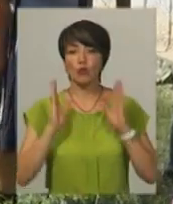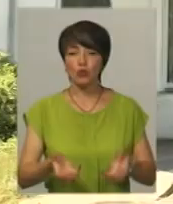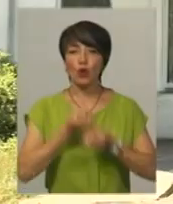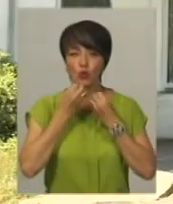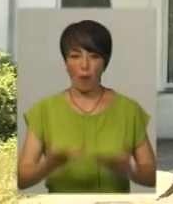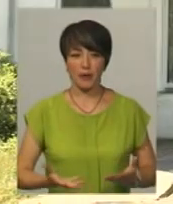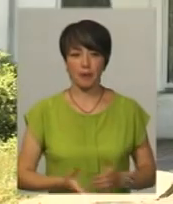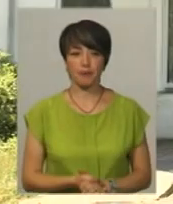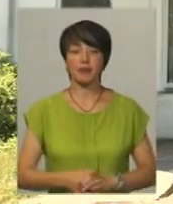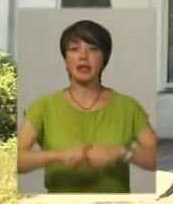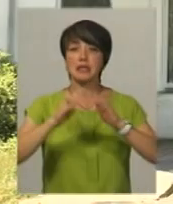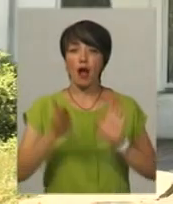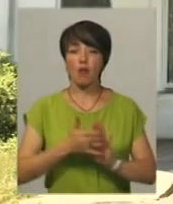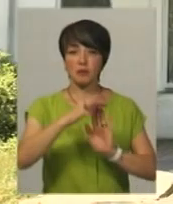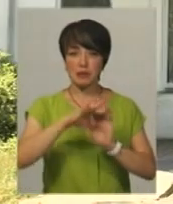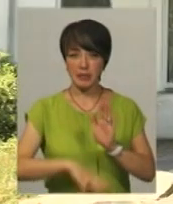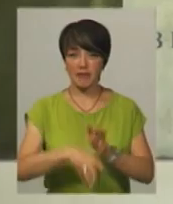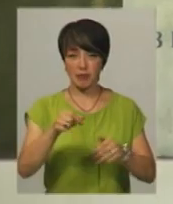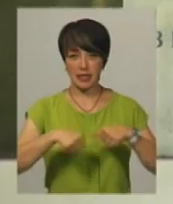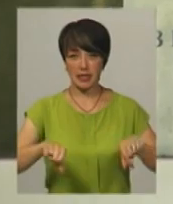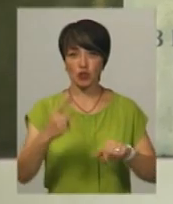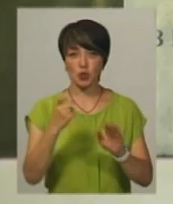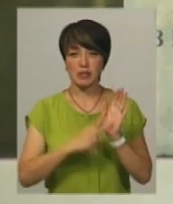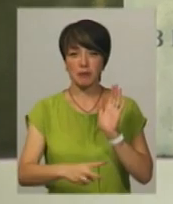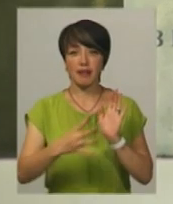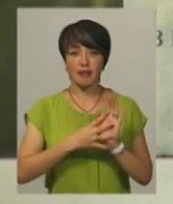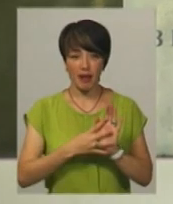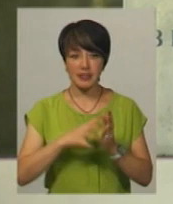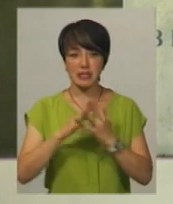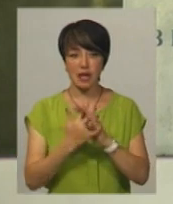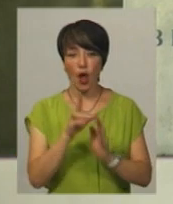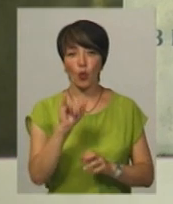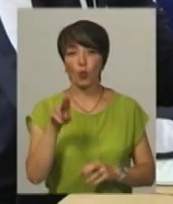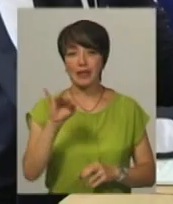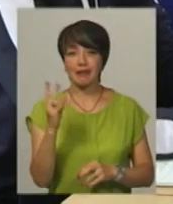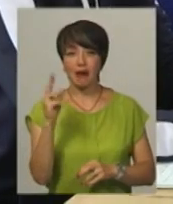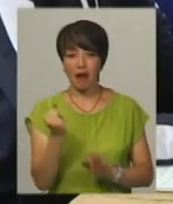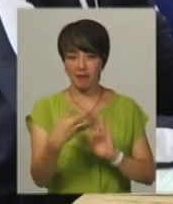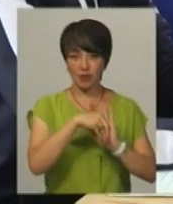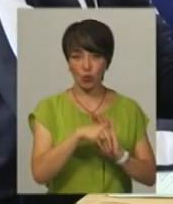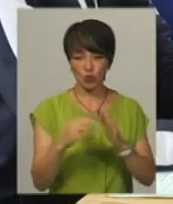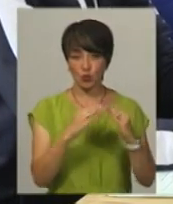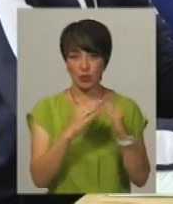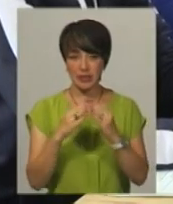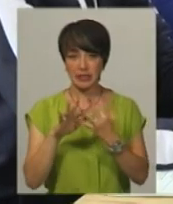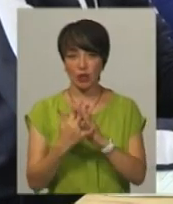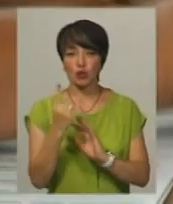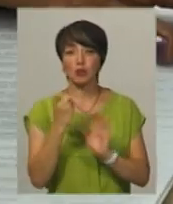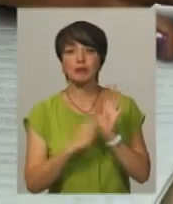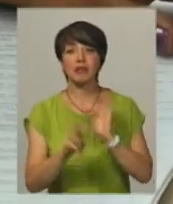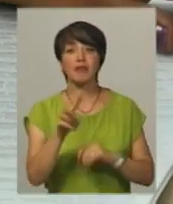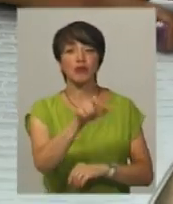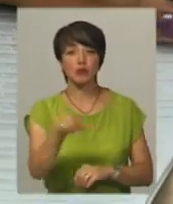добре. Загалом у списках виборчої дільниці номер 679 села Куденка, куди відноситься село Свічна, 172